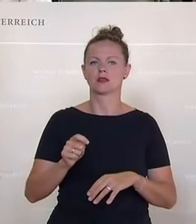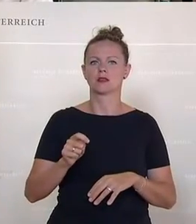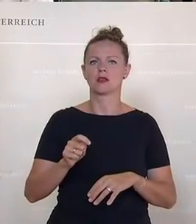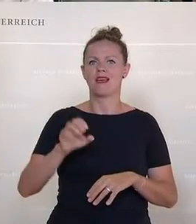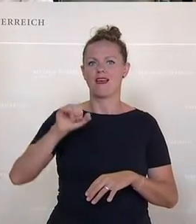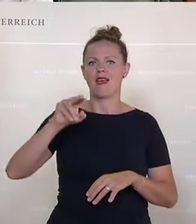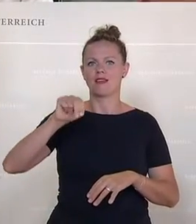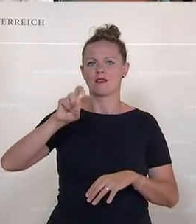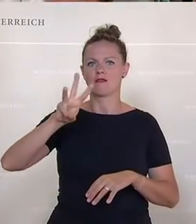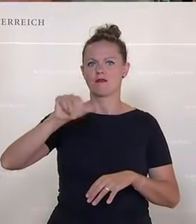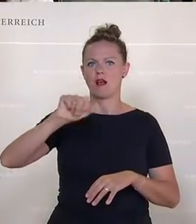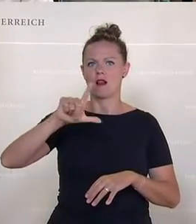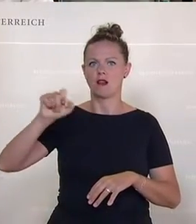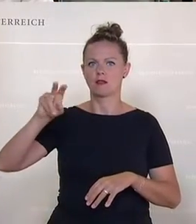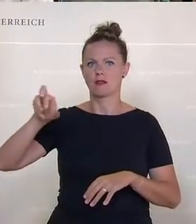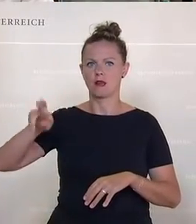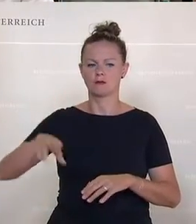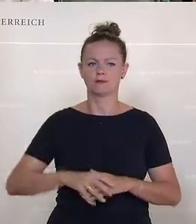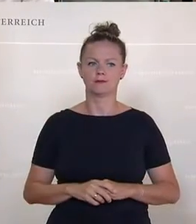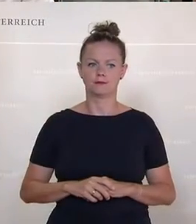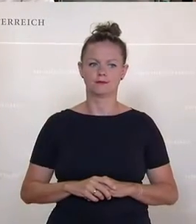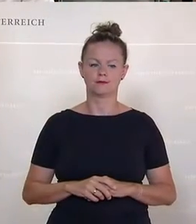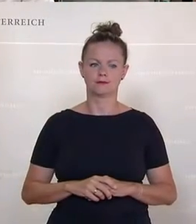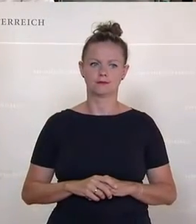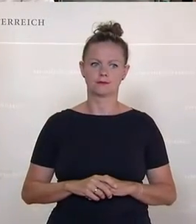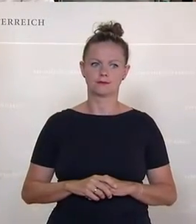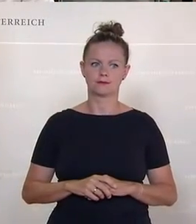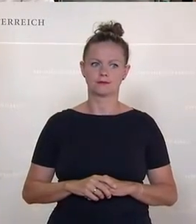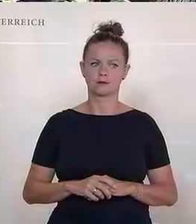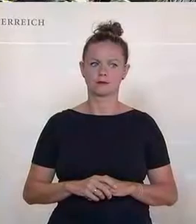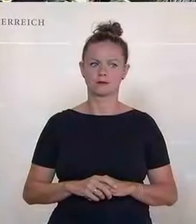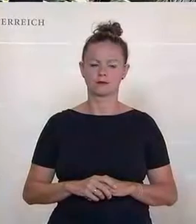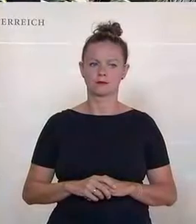Vorarlberg. Er ist Sprecher für Innere Sicherheit der SPÖ.